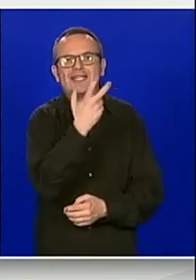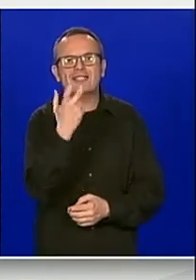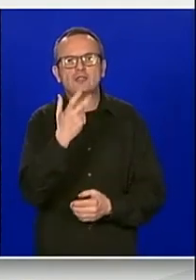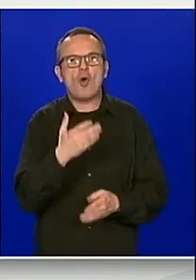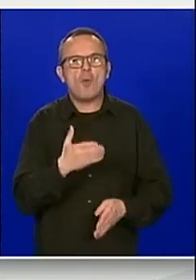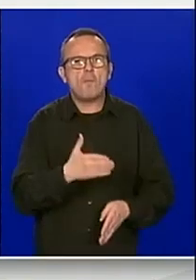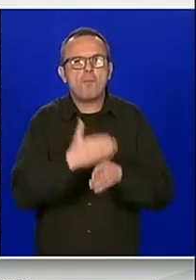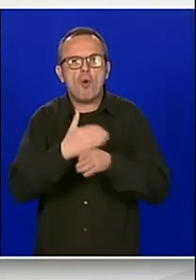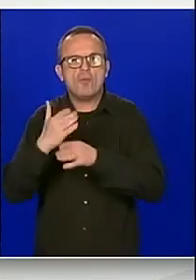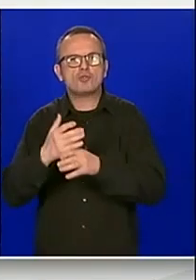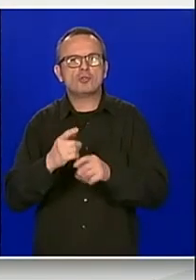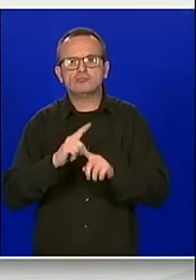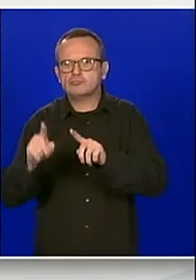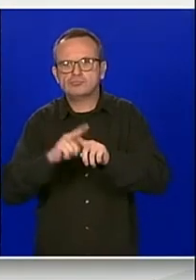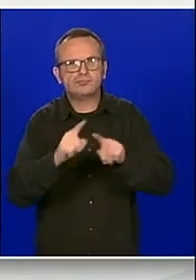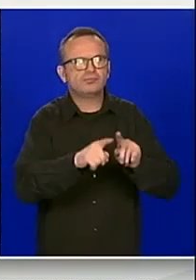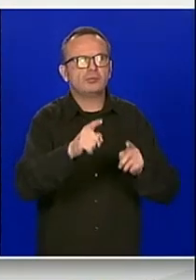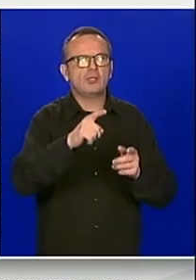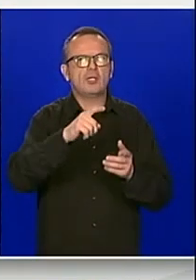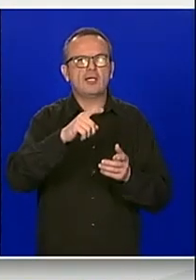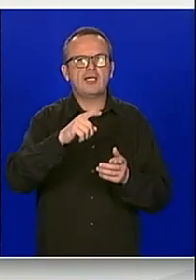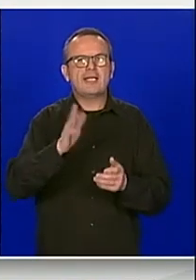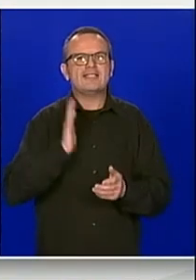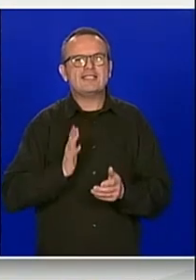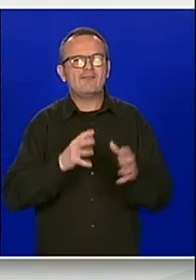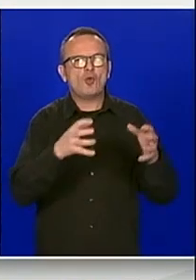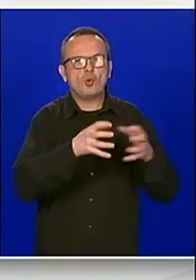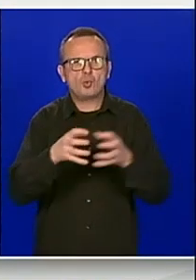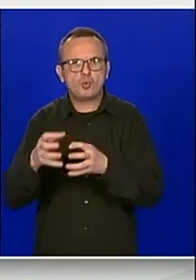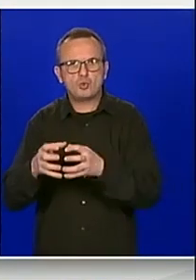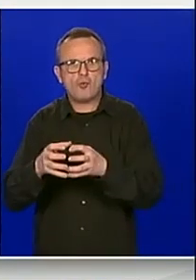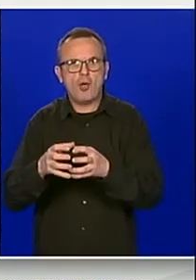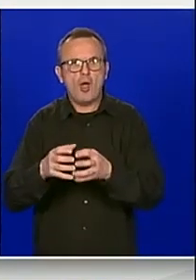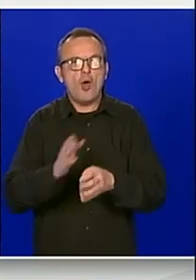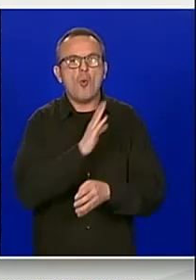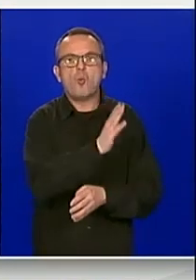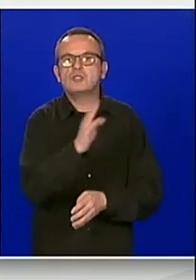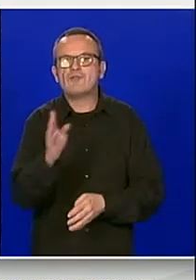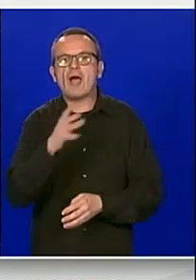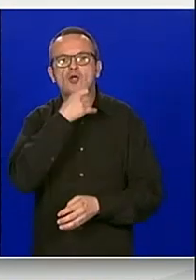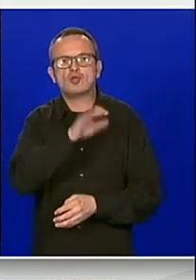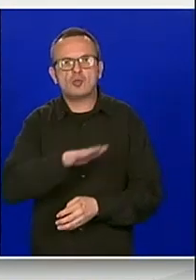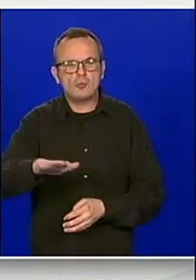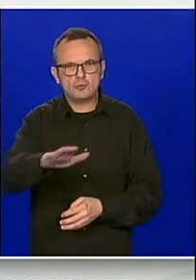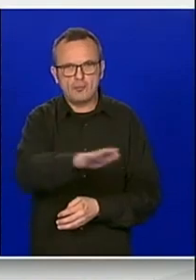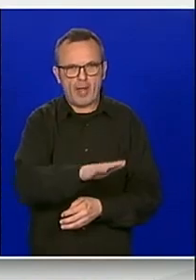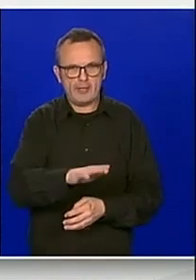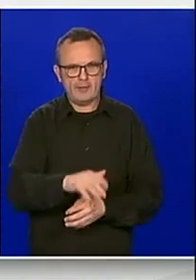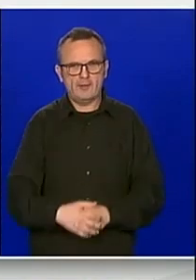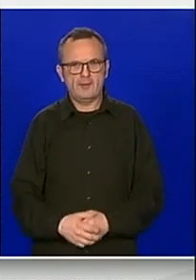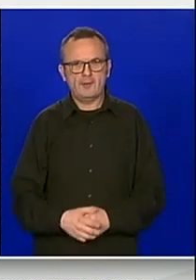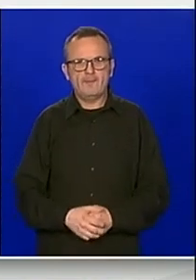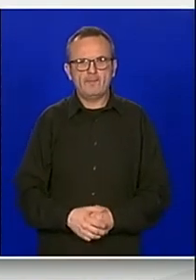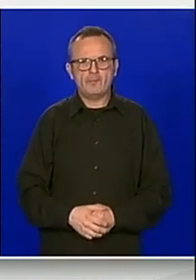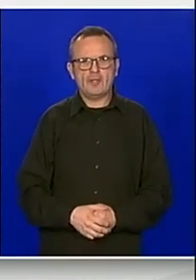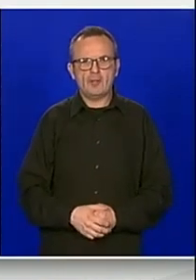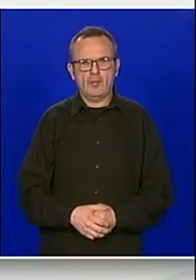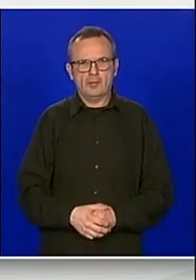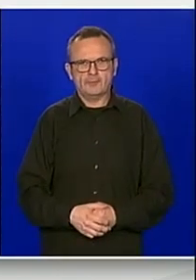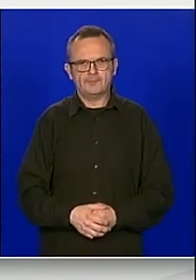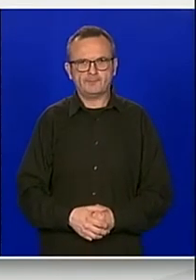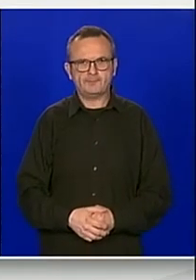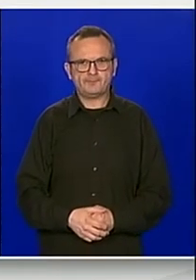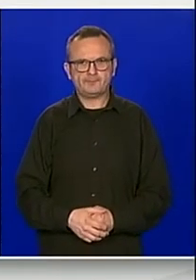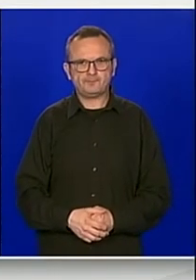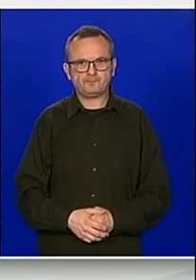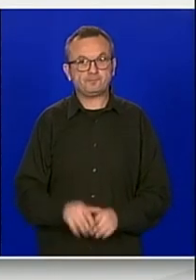raspoređenih u svim hrvatskim županijama u kupnoj vrijednosti 41.076.611 kuna, a kojemu je